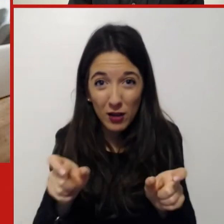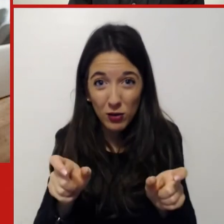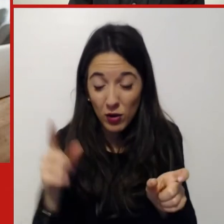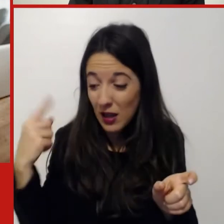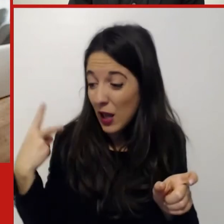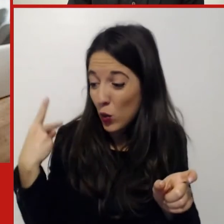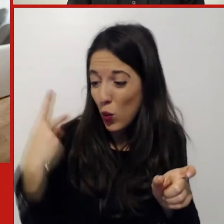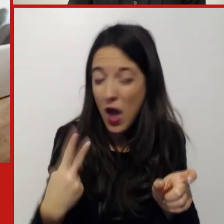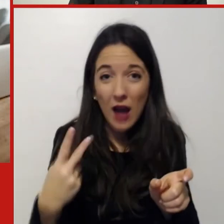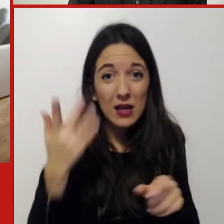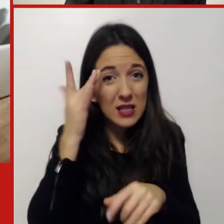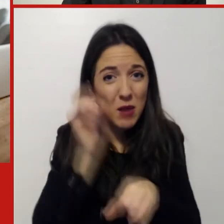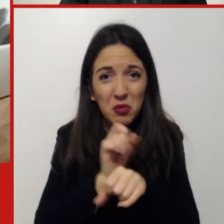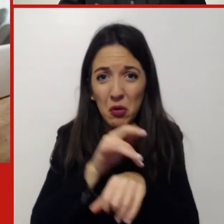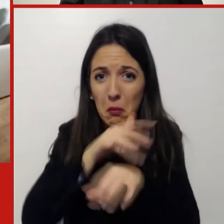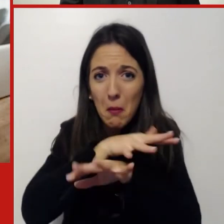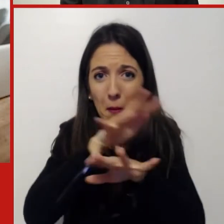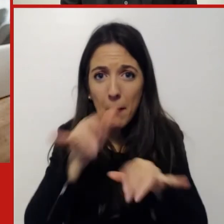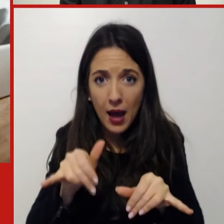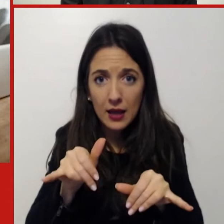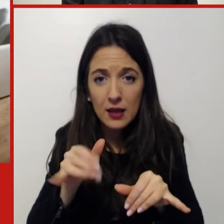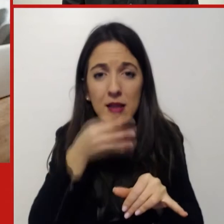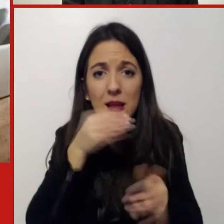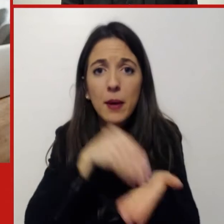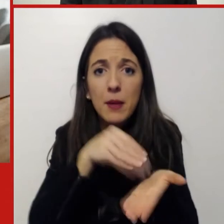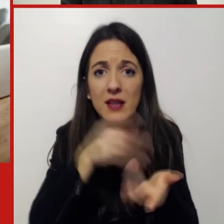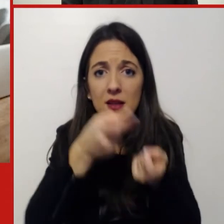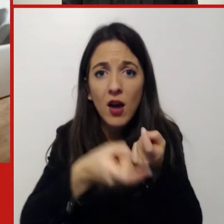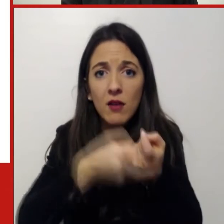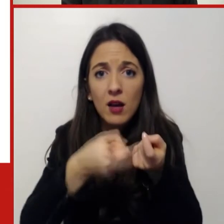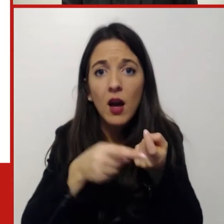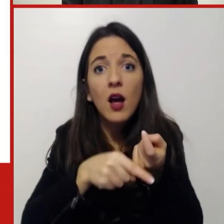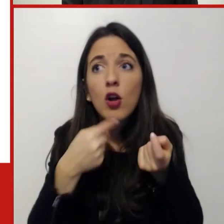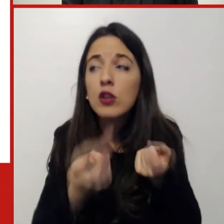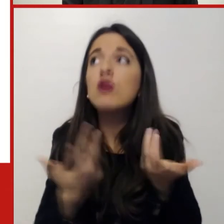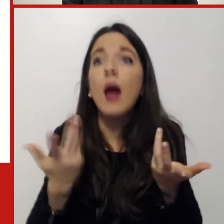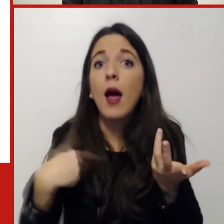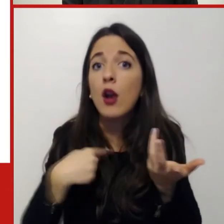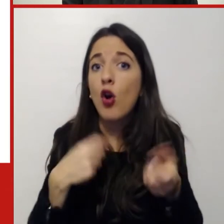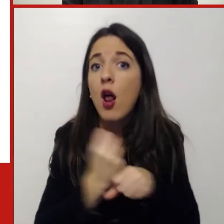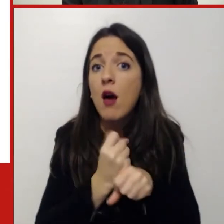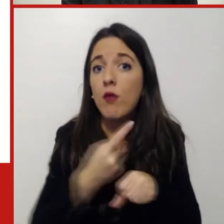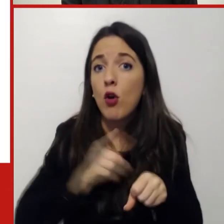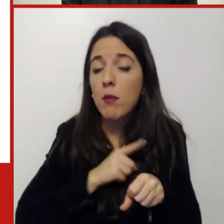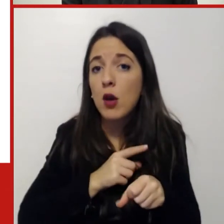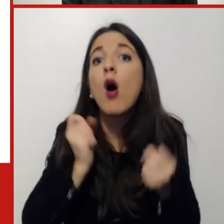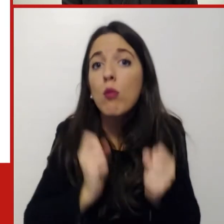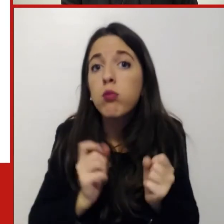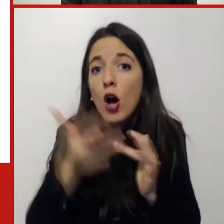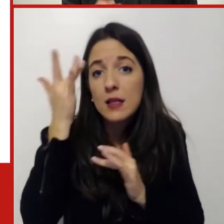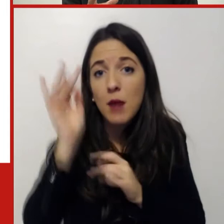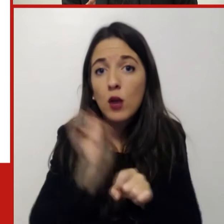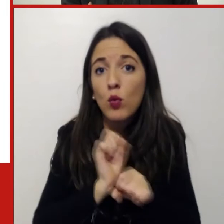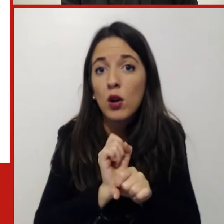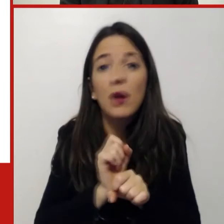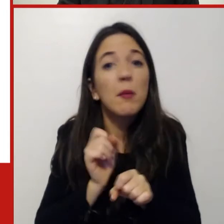lo smart working. Insomma, siamo ancora in una fase di rivoluzione incompiuta e poi cercheremo di capire che cosa questo